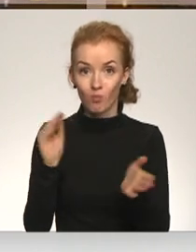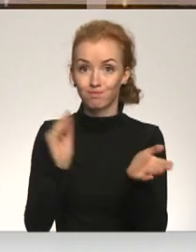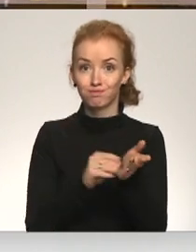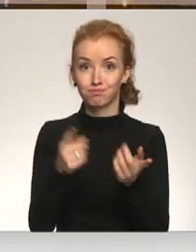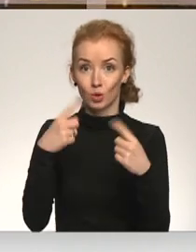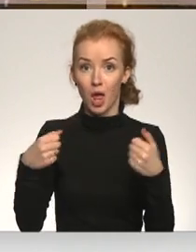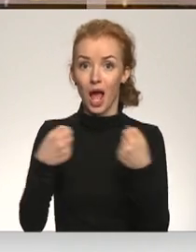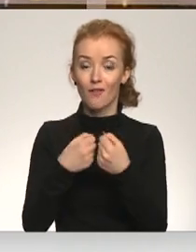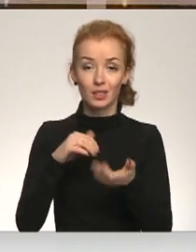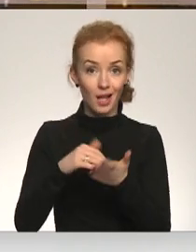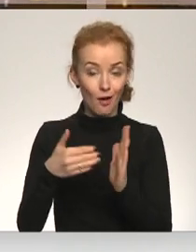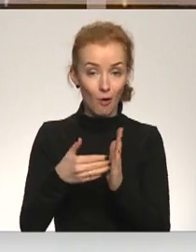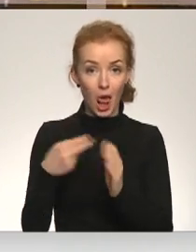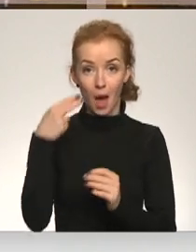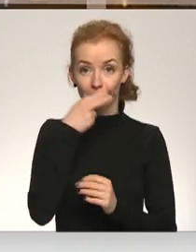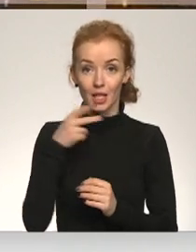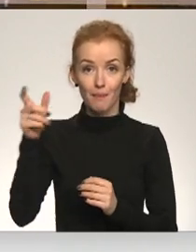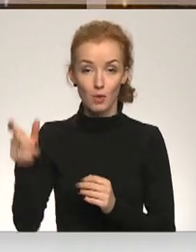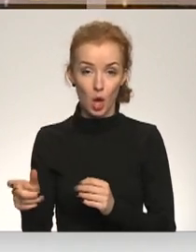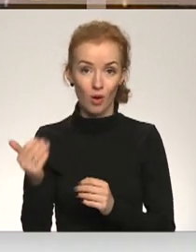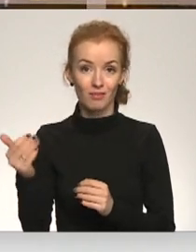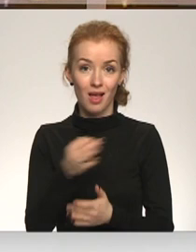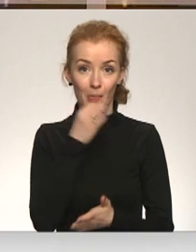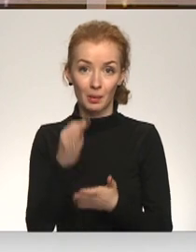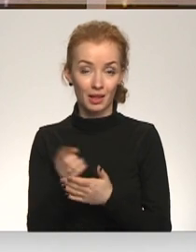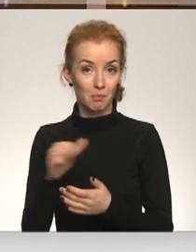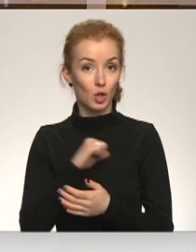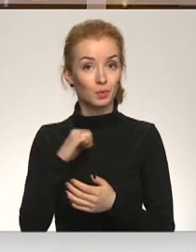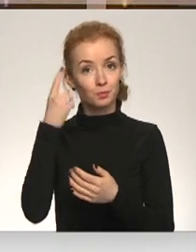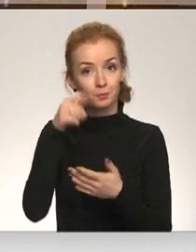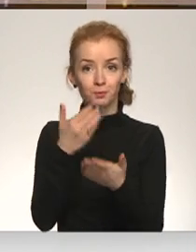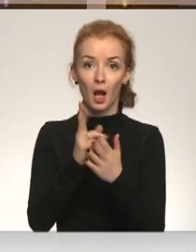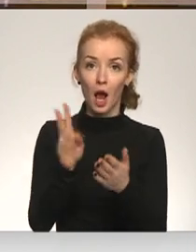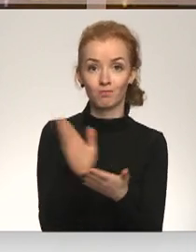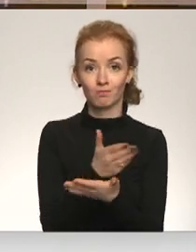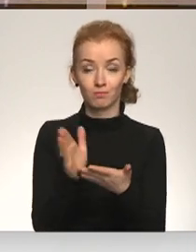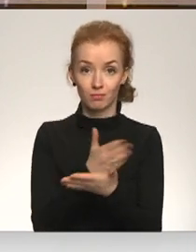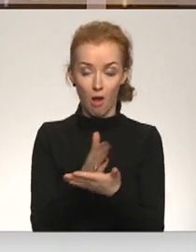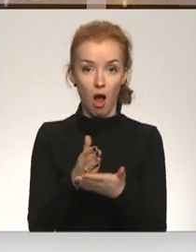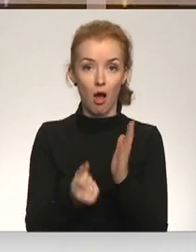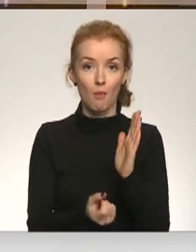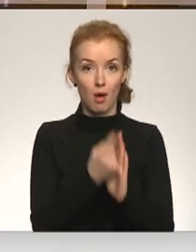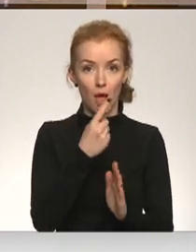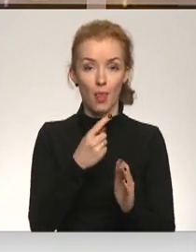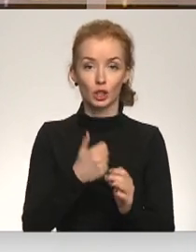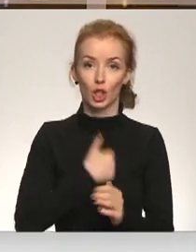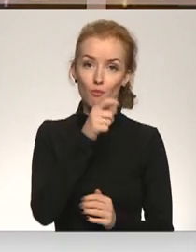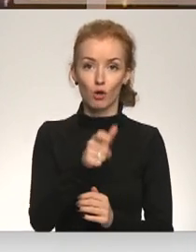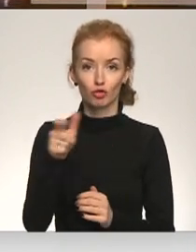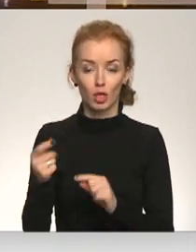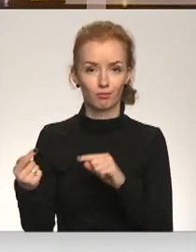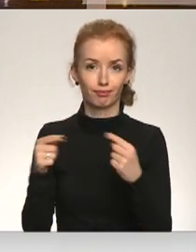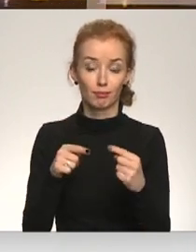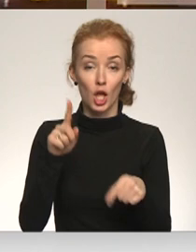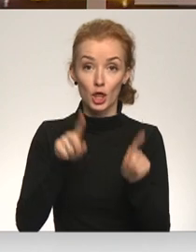stāvoklī. Apsaimniekotāji, kura kompetencija ir piedāvāta rīksnājumus, saskars ar dzīvokļu īpašnieku dažādu attieksmi, ir